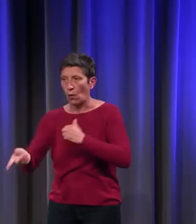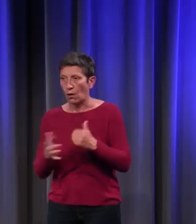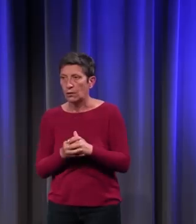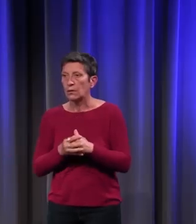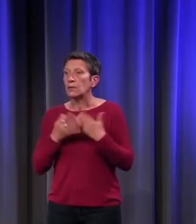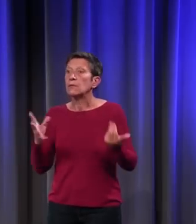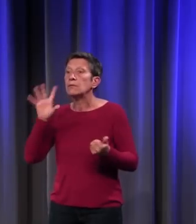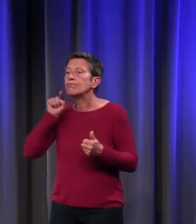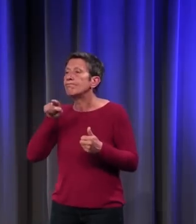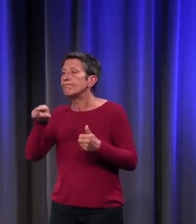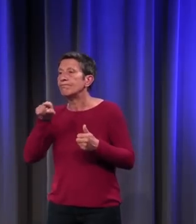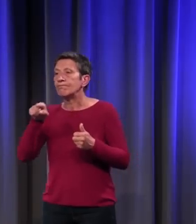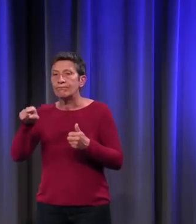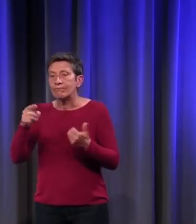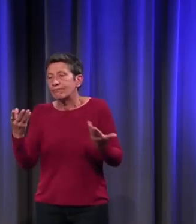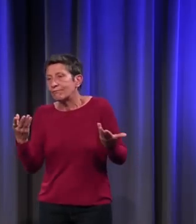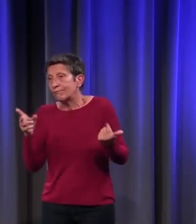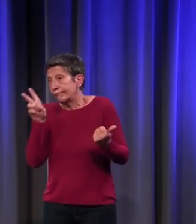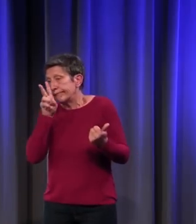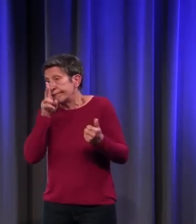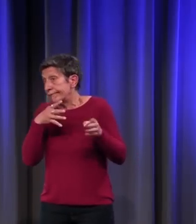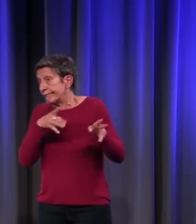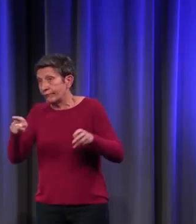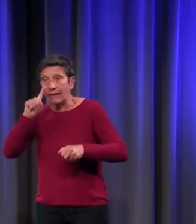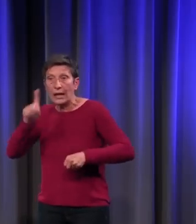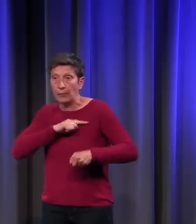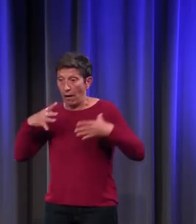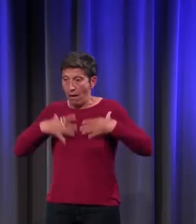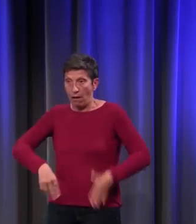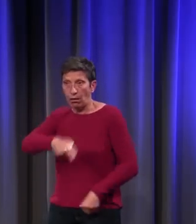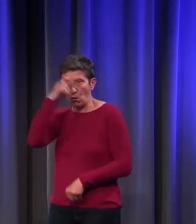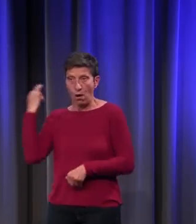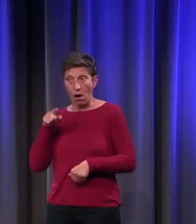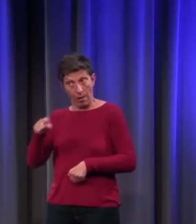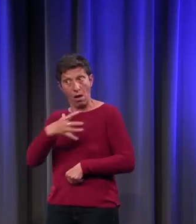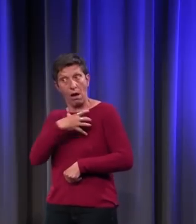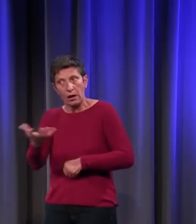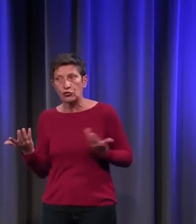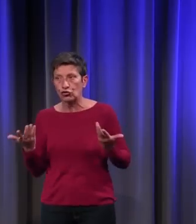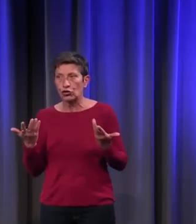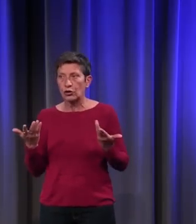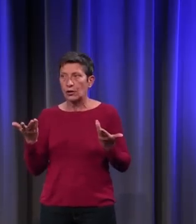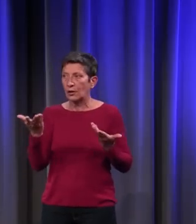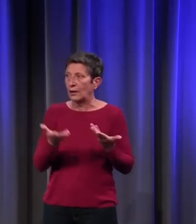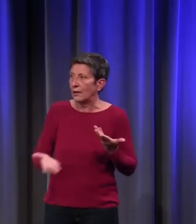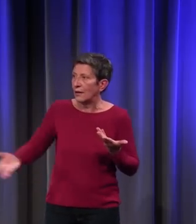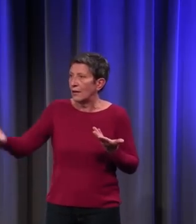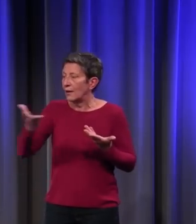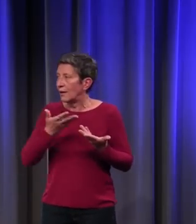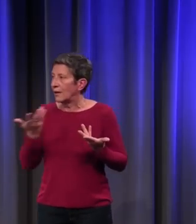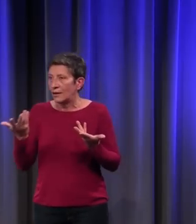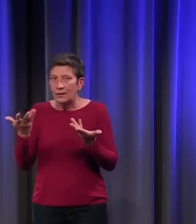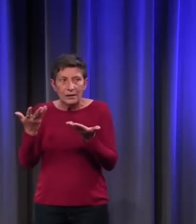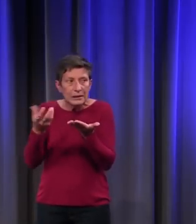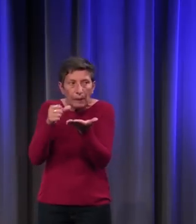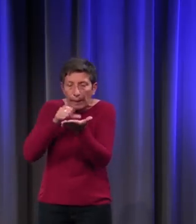dérision, en quelque sorte, ils font exprès de s'habiller en noir, mais comme ils sont riches, ils payent les teinturiers pour